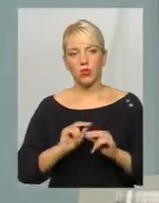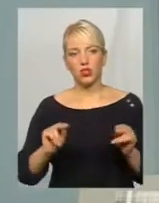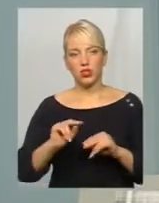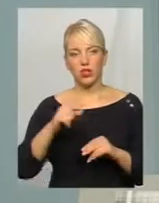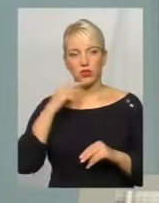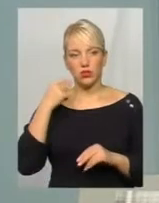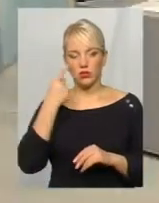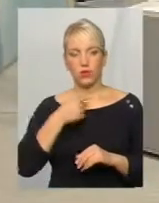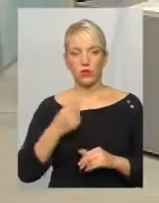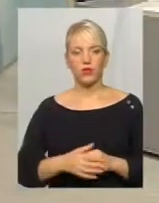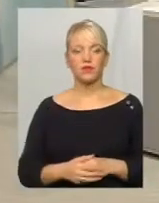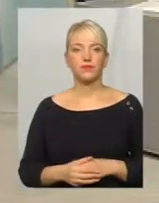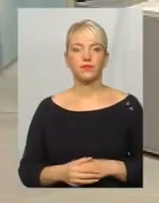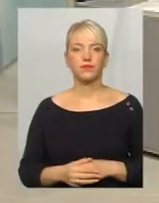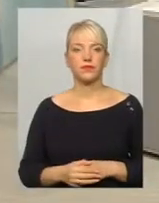російської мови.